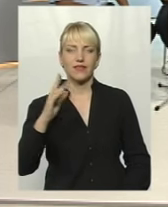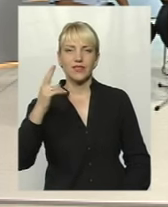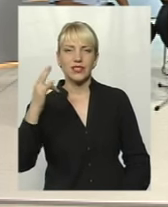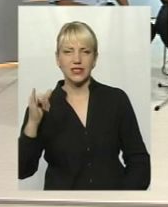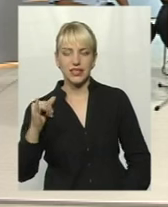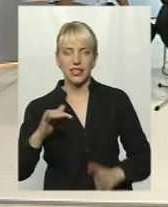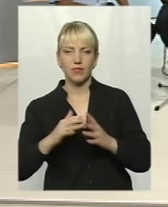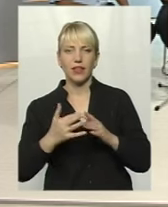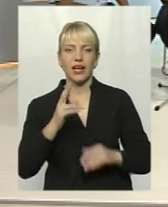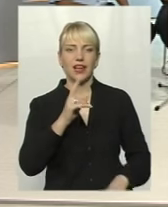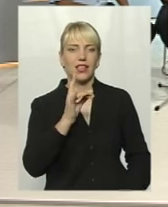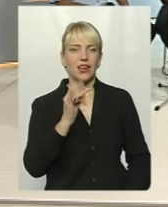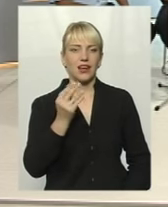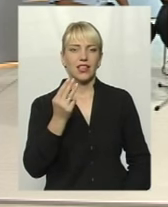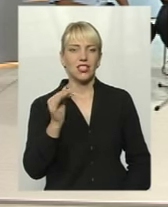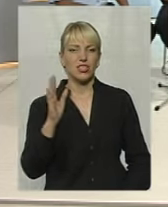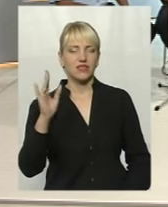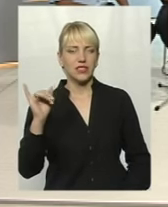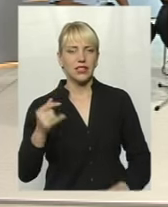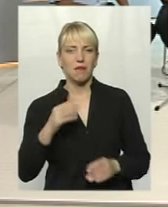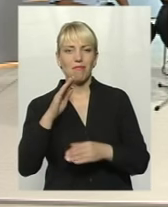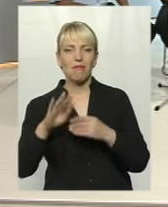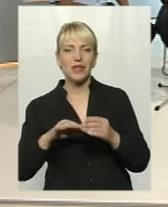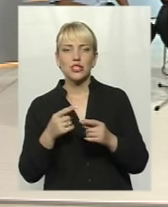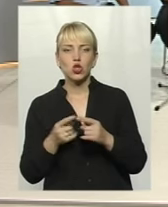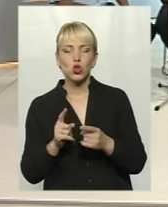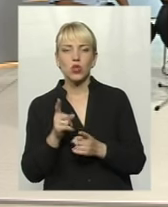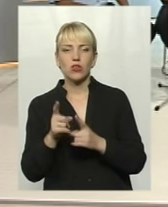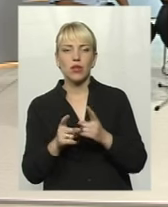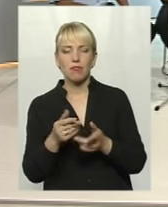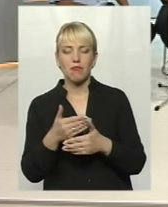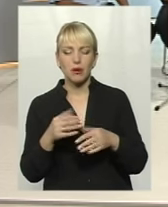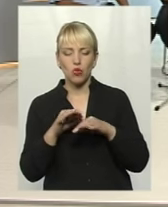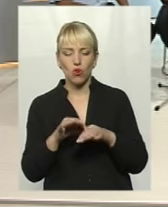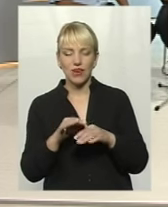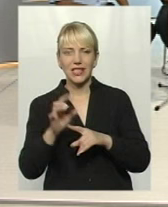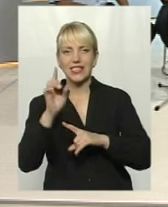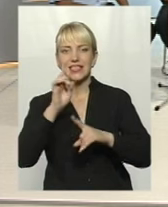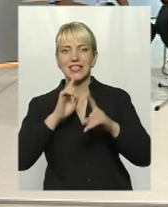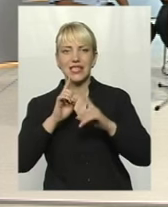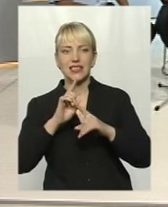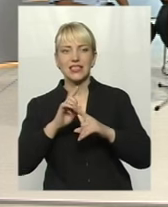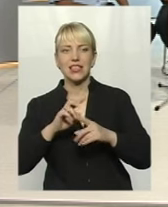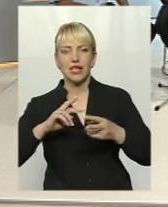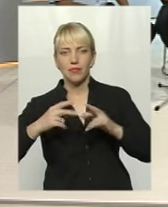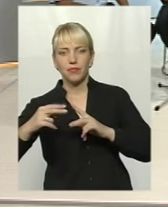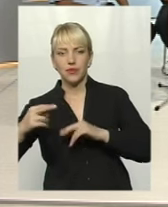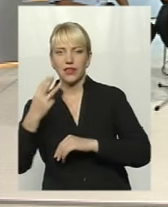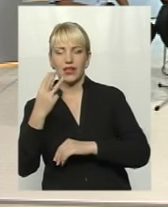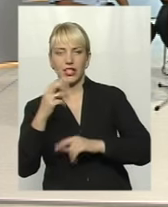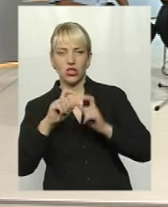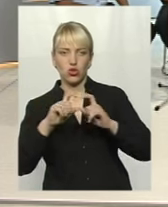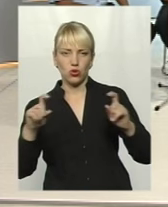під цю реорганізацію, оптимізацію, ми провели через річні сесії три школи. А чи буде